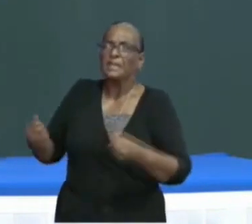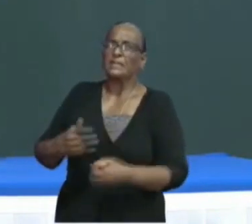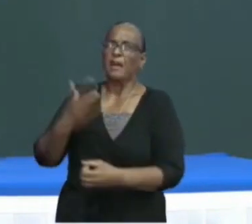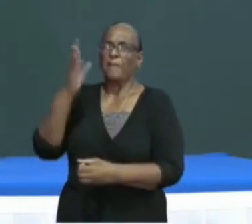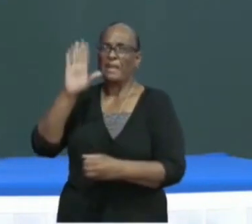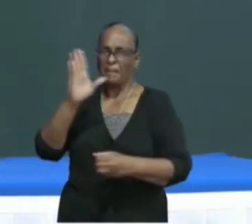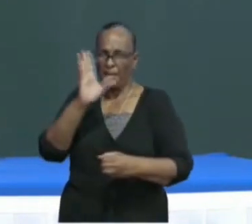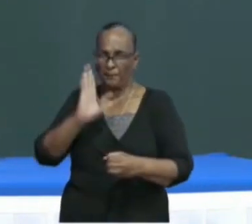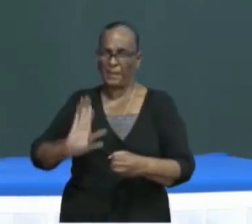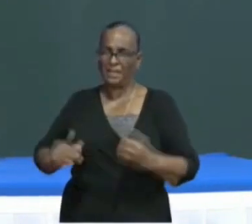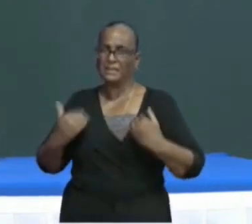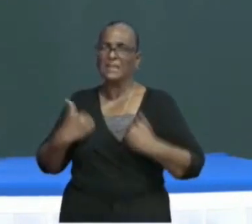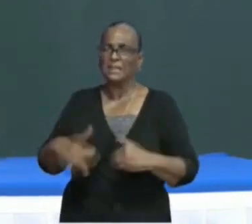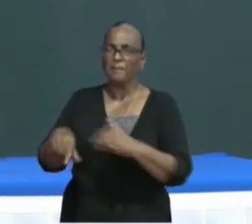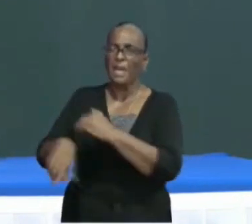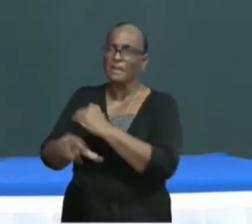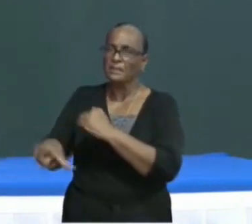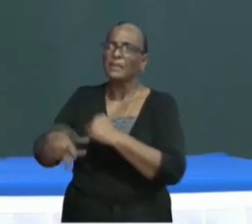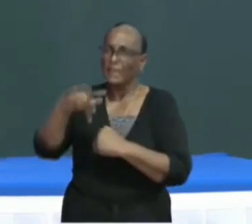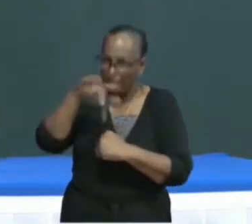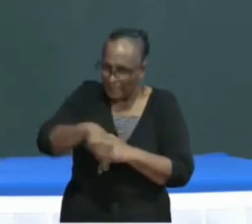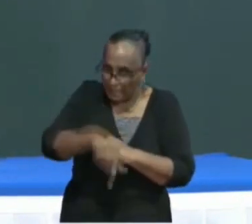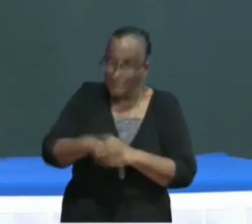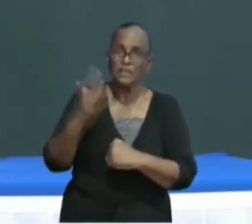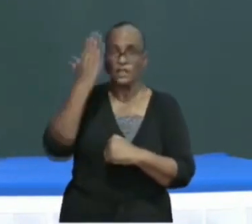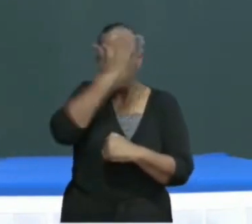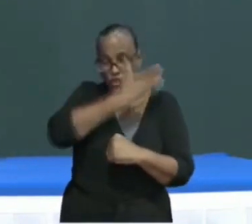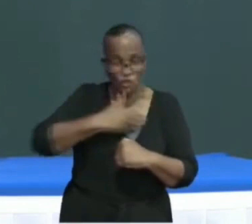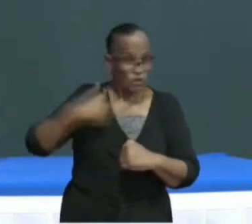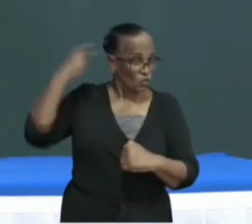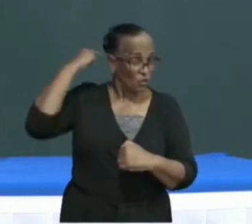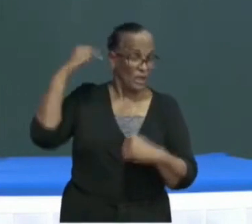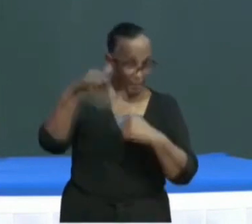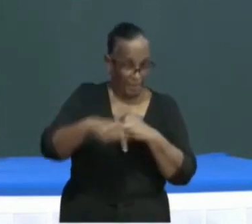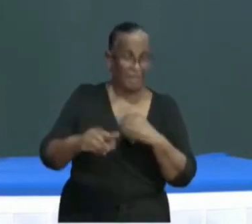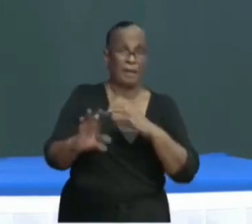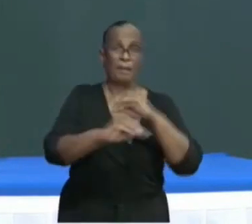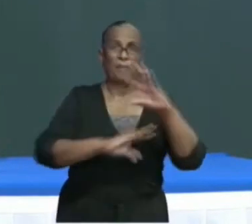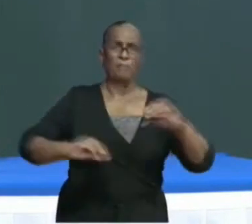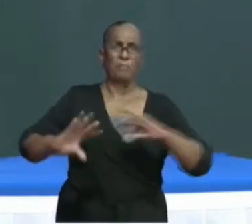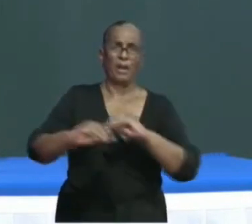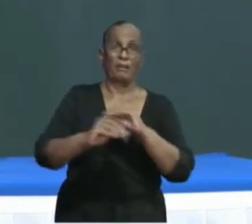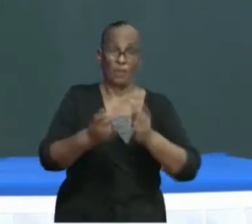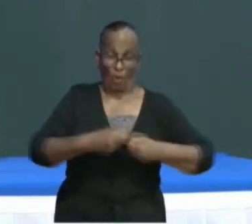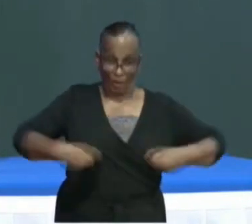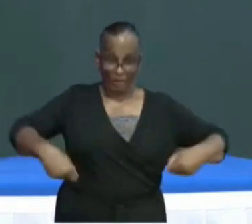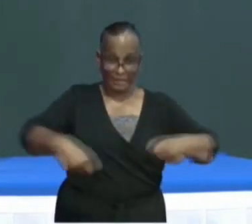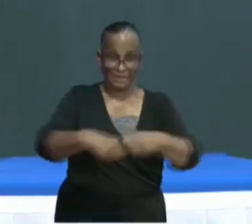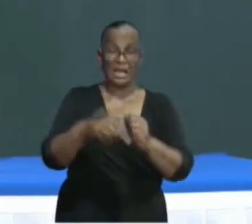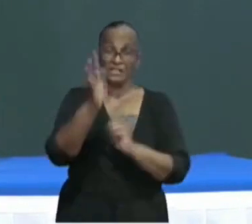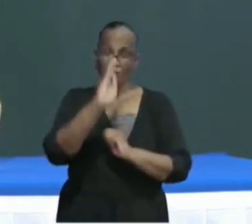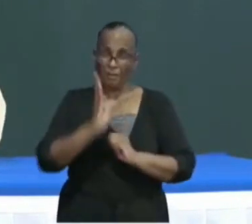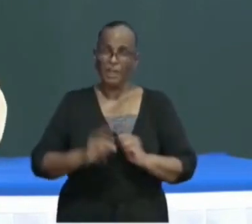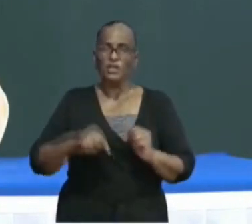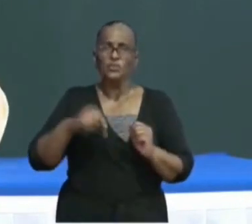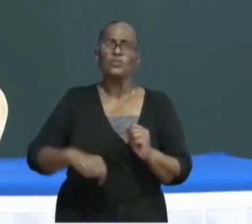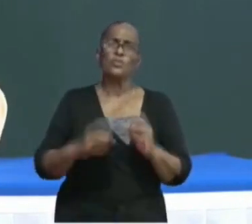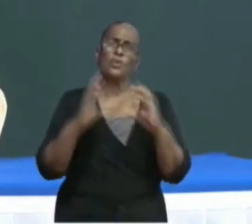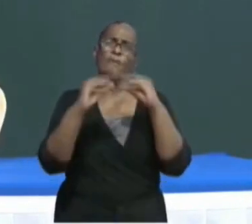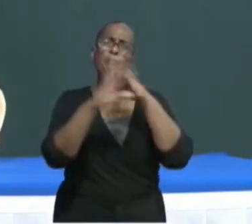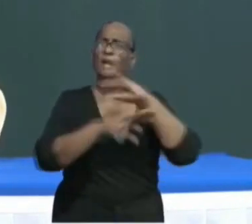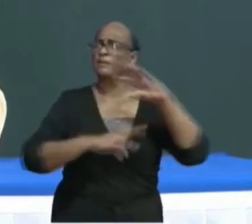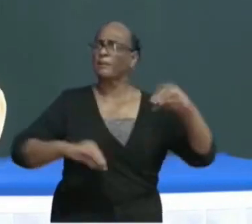gemeenschap hier in Suriname. En die organisatie is op dit moment bezig op de